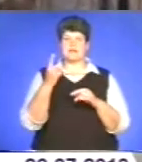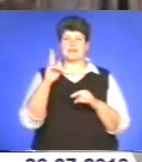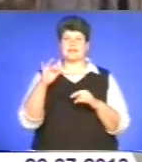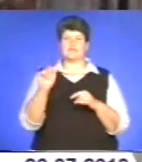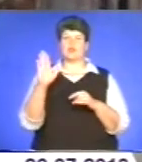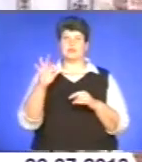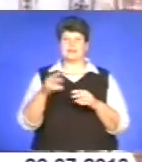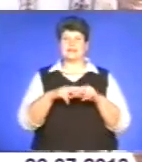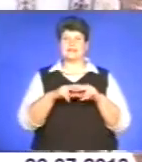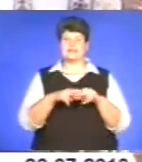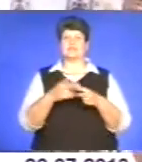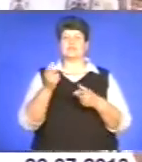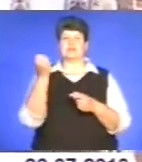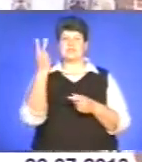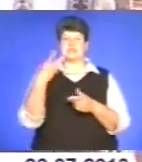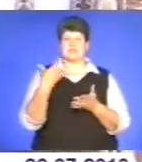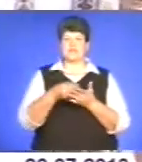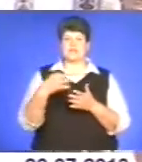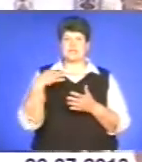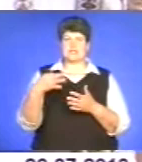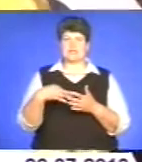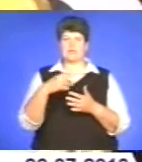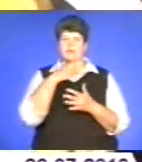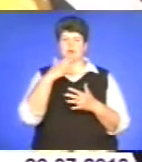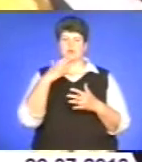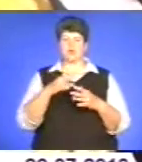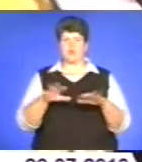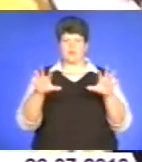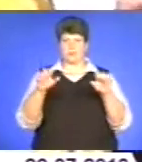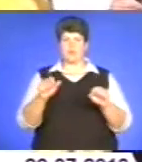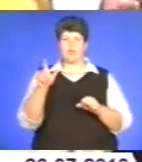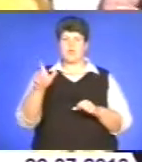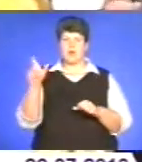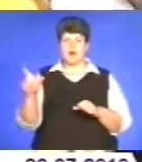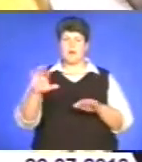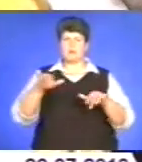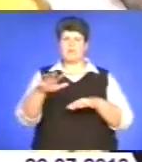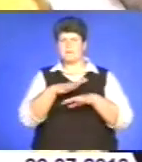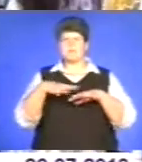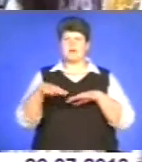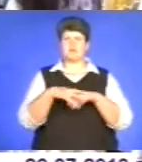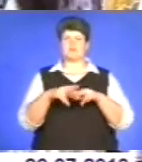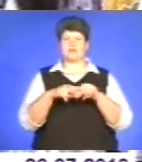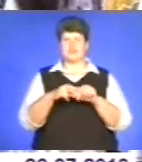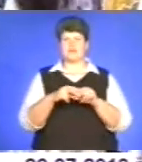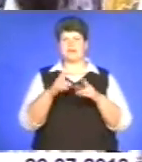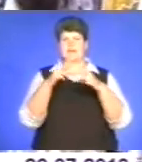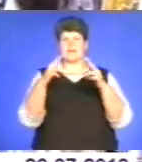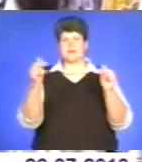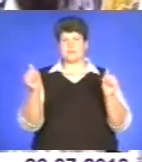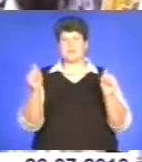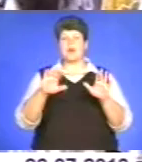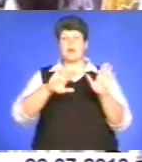Володимир хрестив 12 своїх синів і багатьох бояр. Згодом відбулося масове хрещення киян на Дніпрі. Разом з